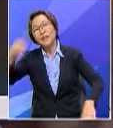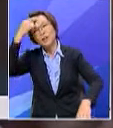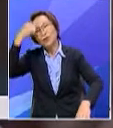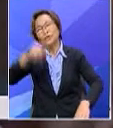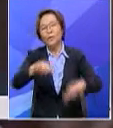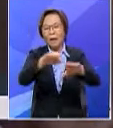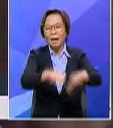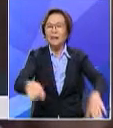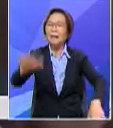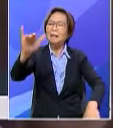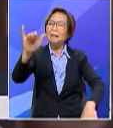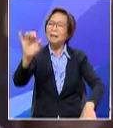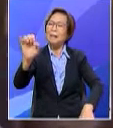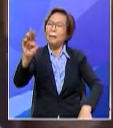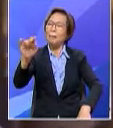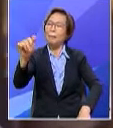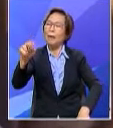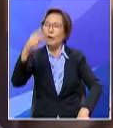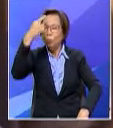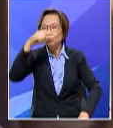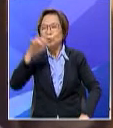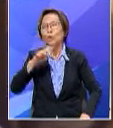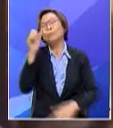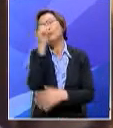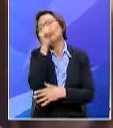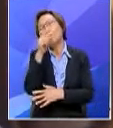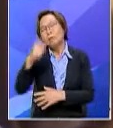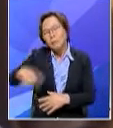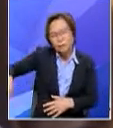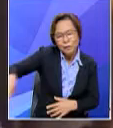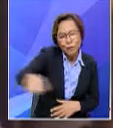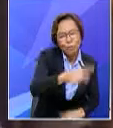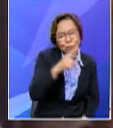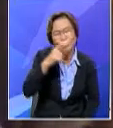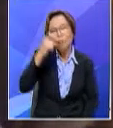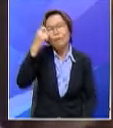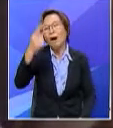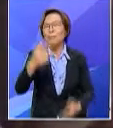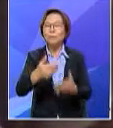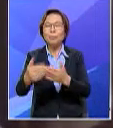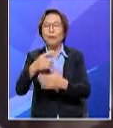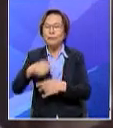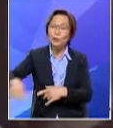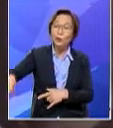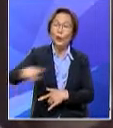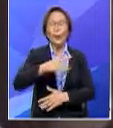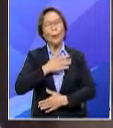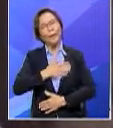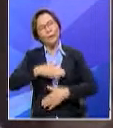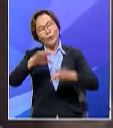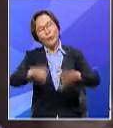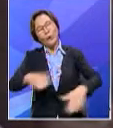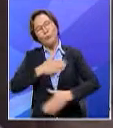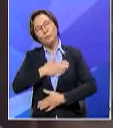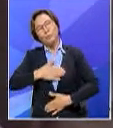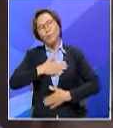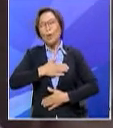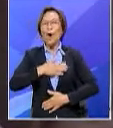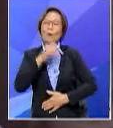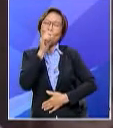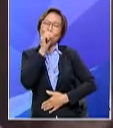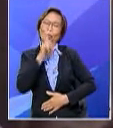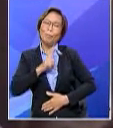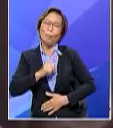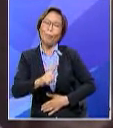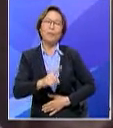Yemen walaupun mereka mungkin tak memahami lagu-lagu bahasa Melayu tapi nampaknya mereka sangat enjoy dan ada kalimah-kalimah yang